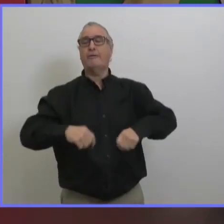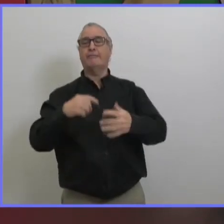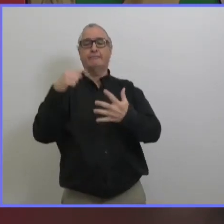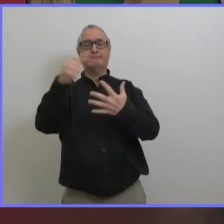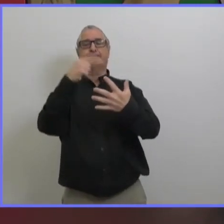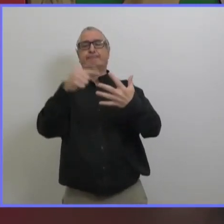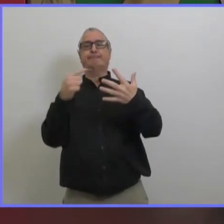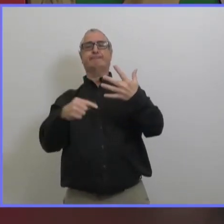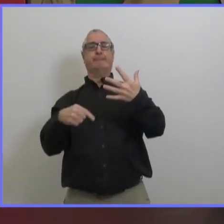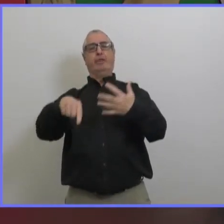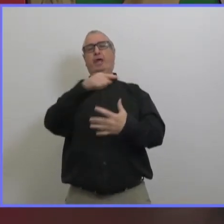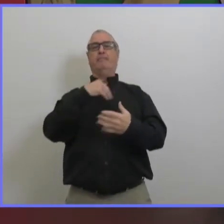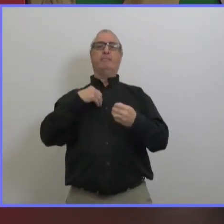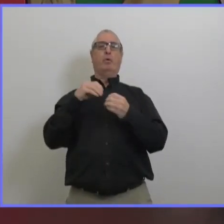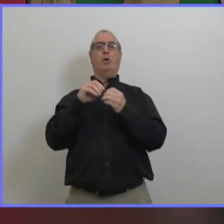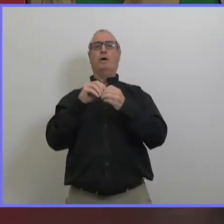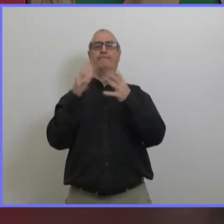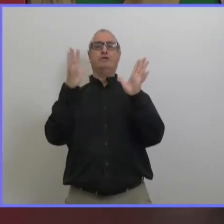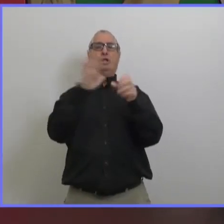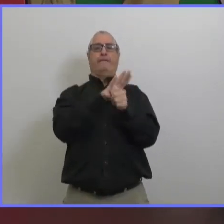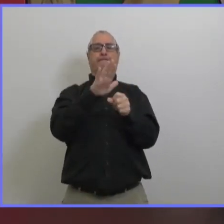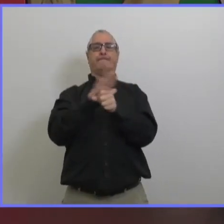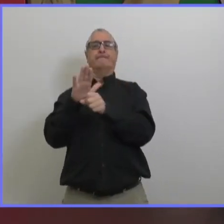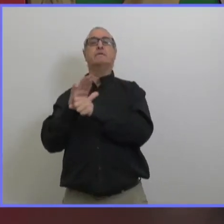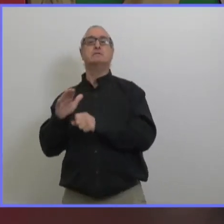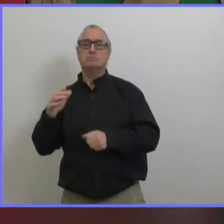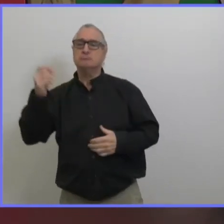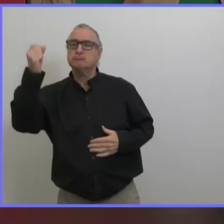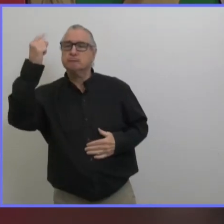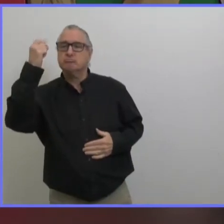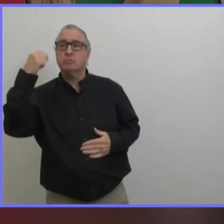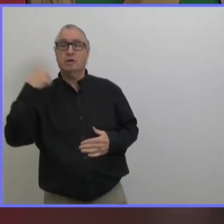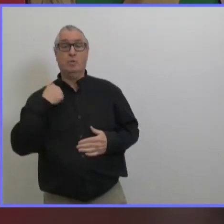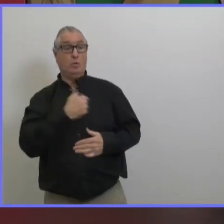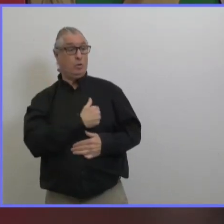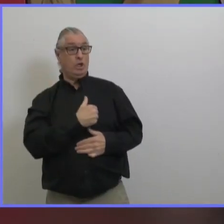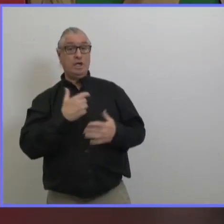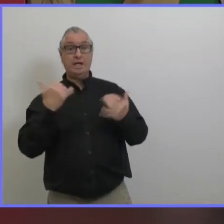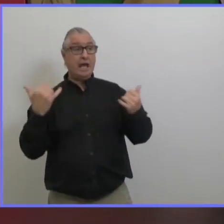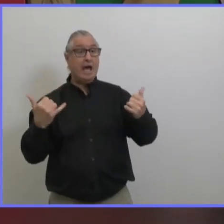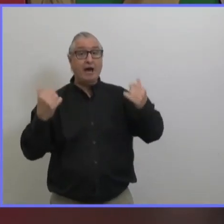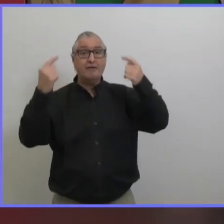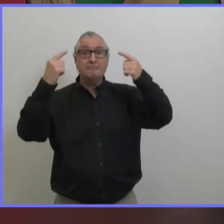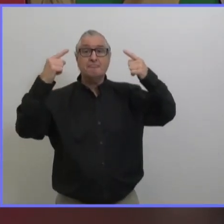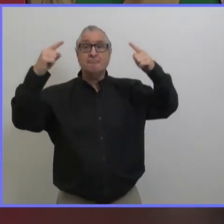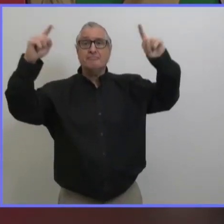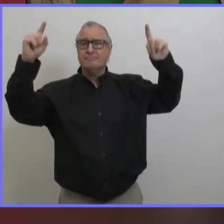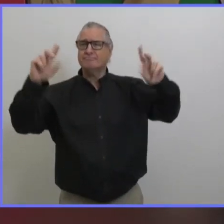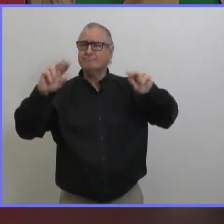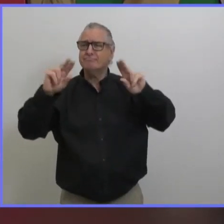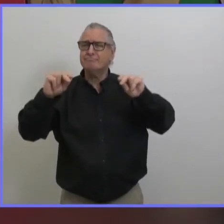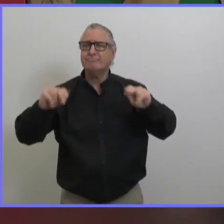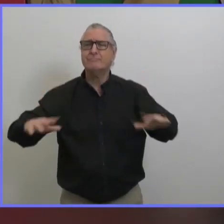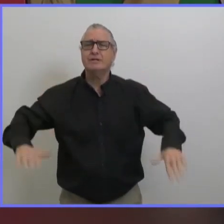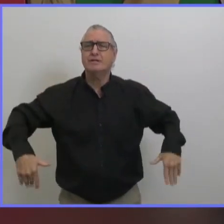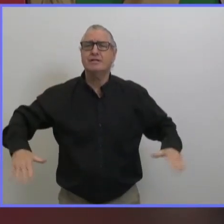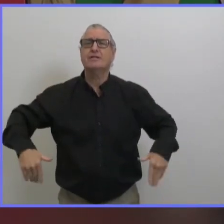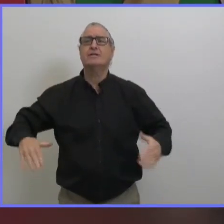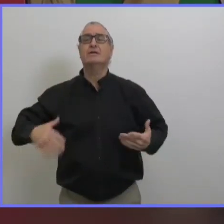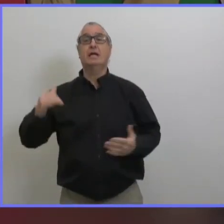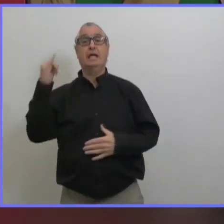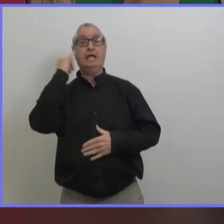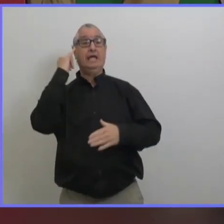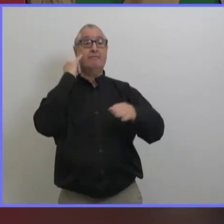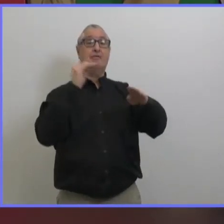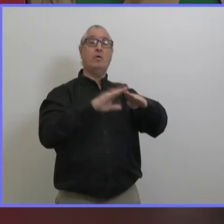rien de spécifique à dire au sujet de cette situation mais tout ce que je peux vous dire c'est que généralement ça fait quand même un bon moment qu'on traite de cette